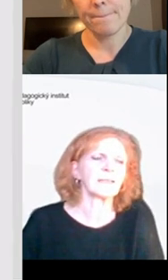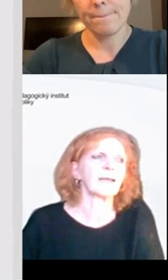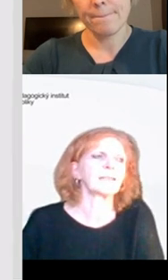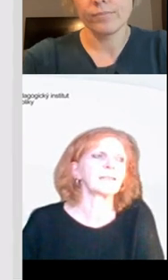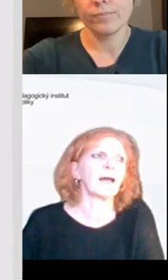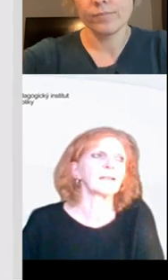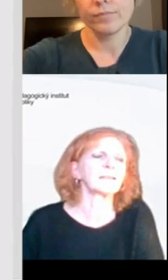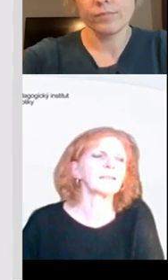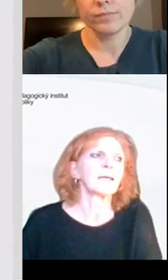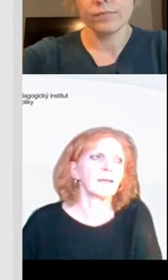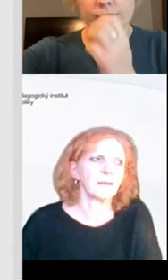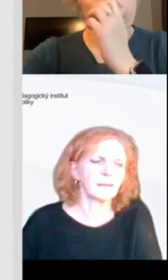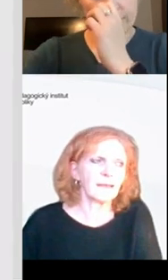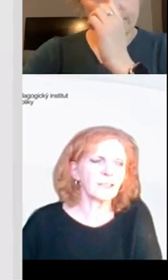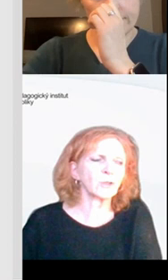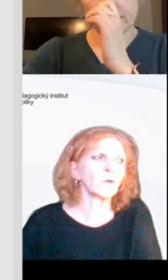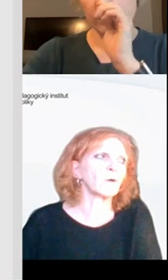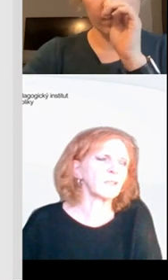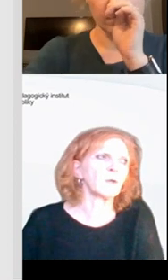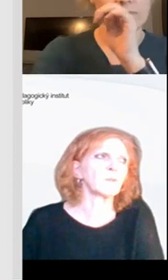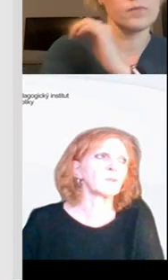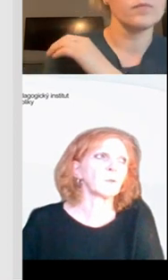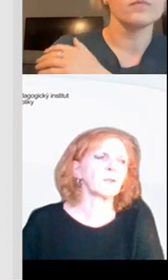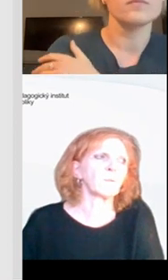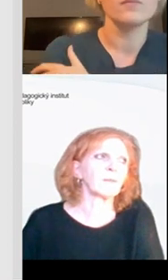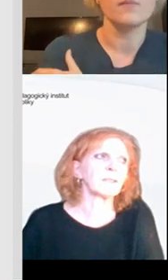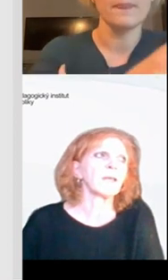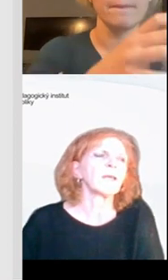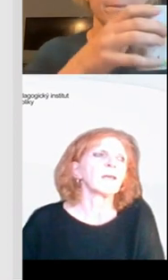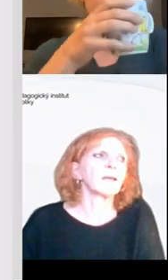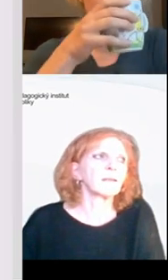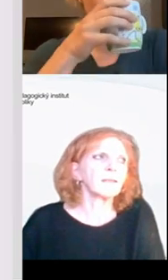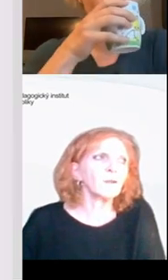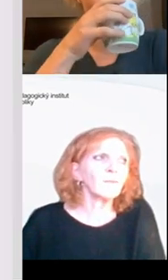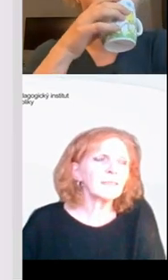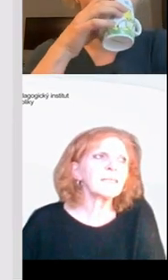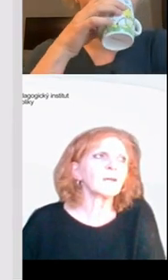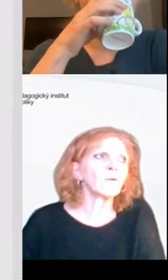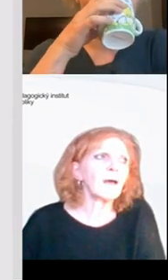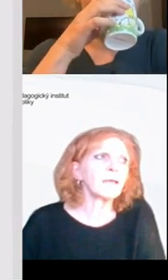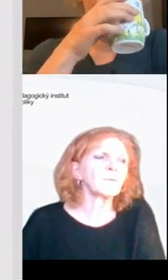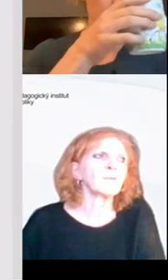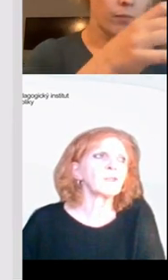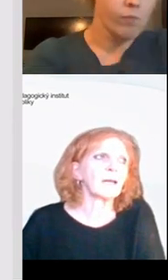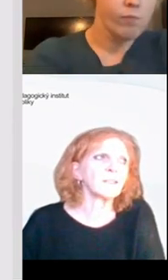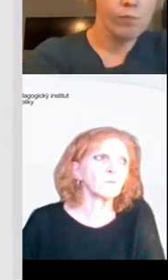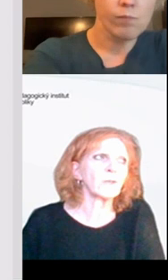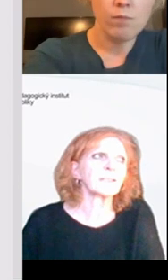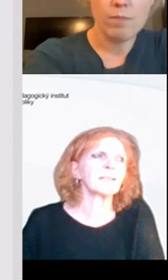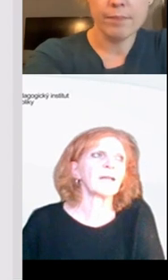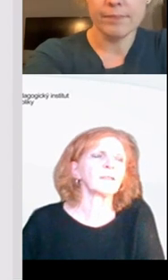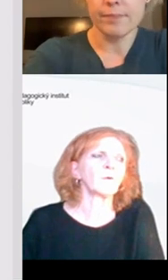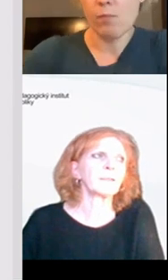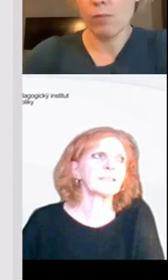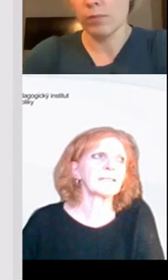zařízení, nějaké digitální nástroje, o kterých budeme společně mluvit. Inovativní a nová je především tahle